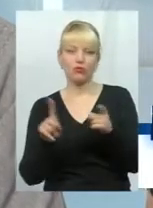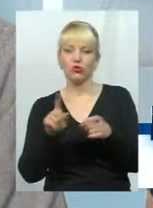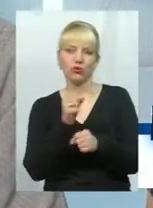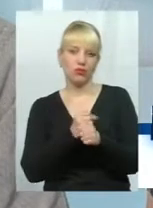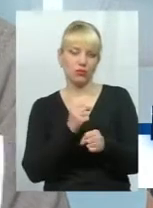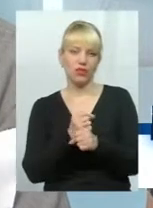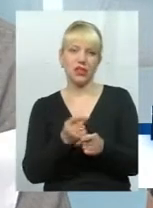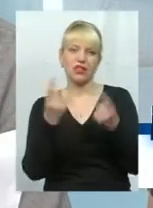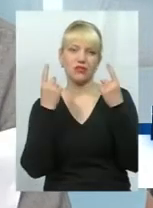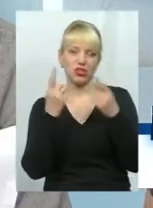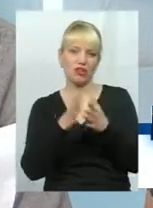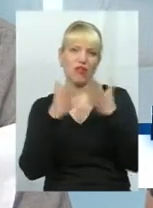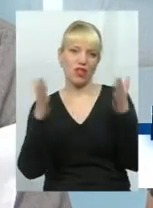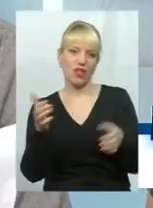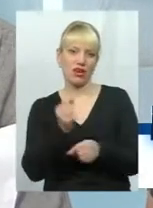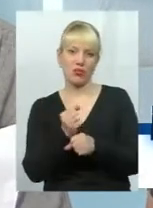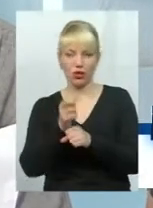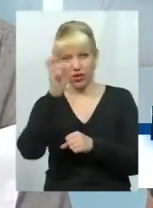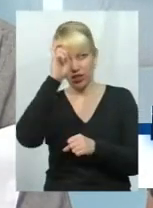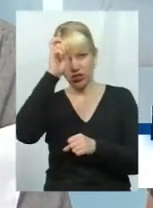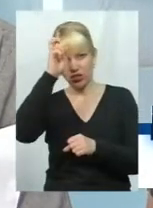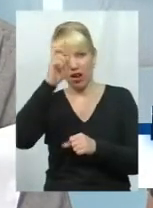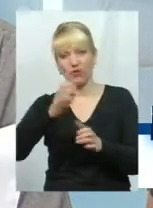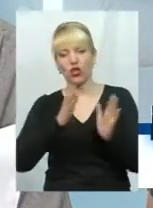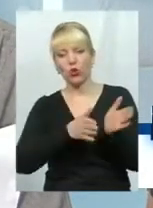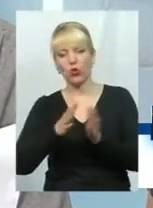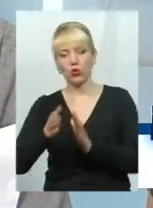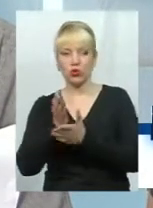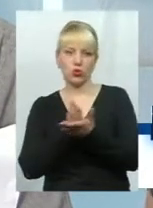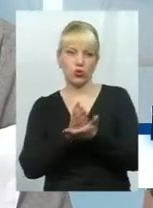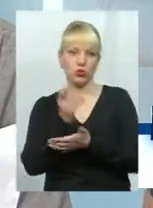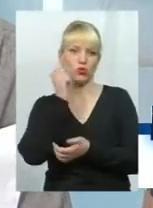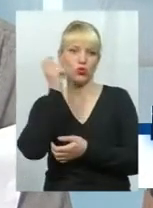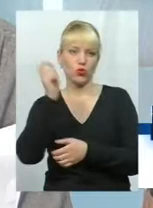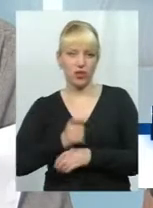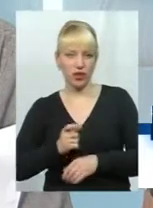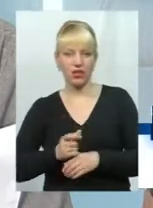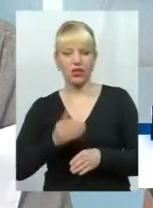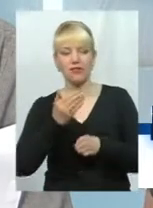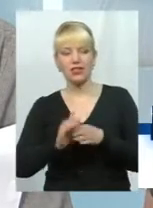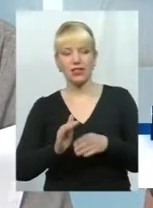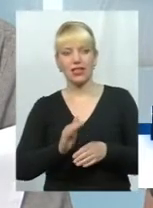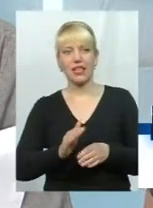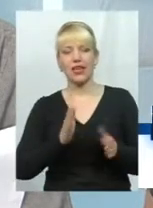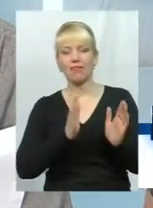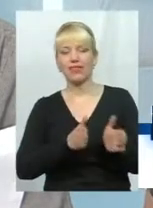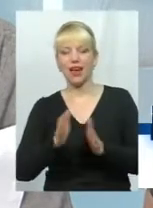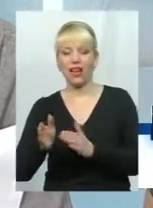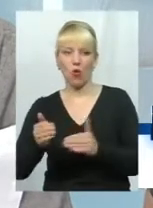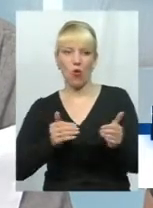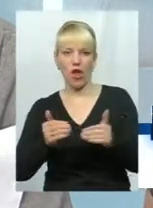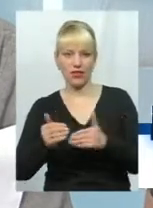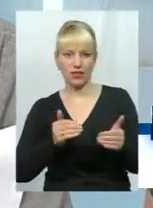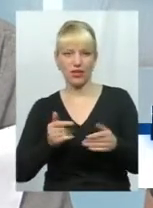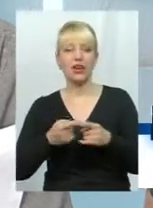надзвичайно велика робота Державної регуляторної служби України в частині дерегуляції, і